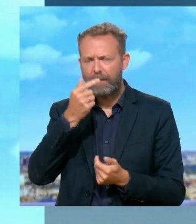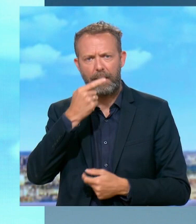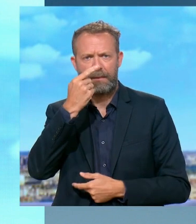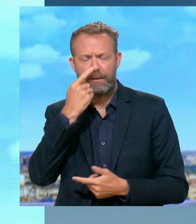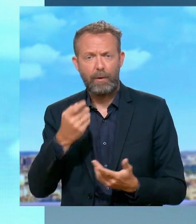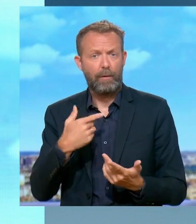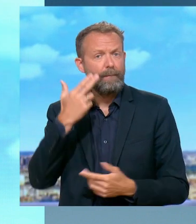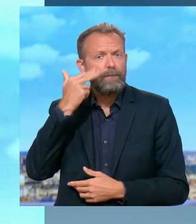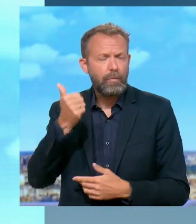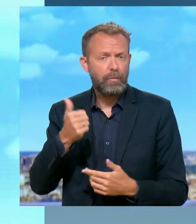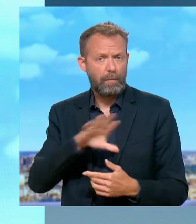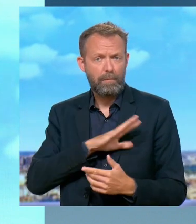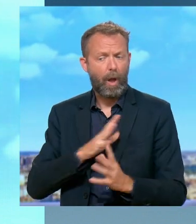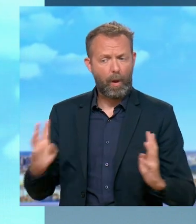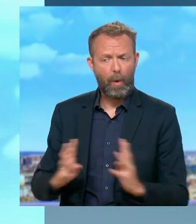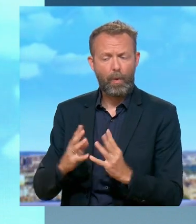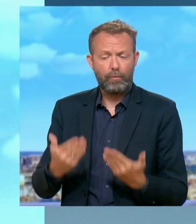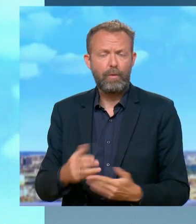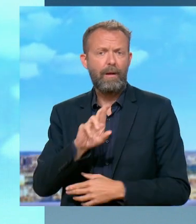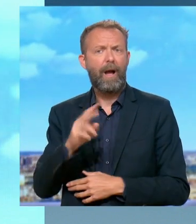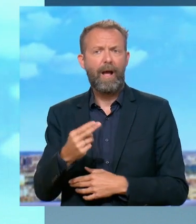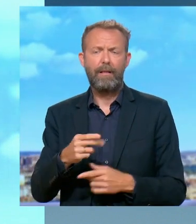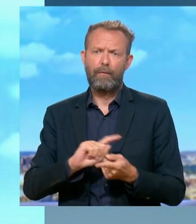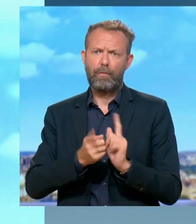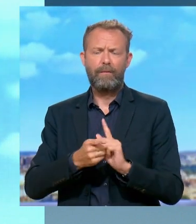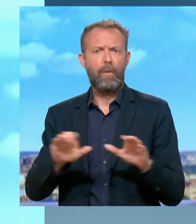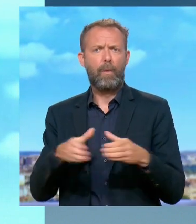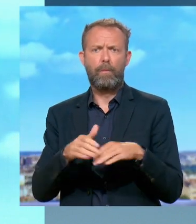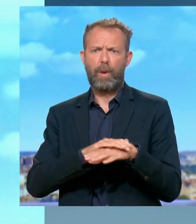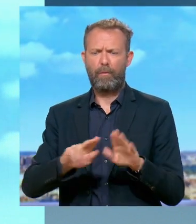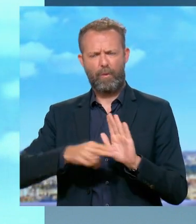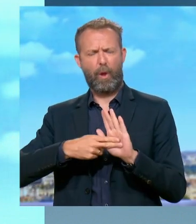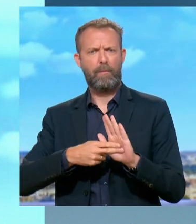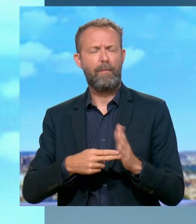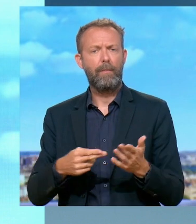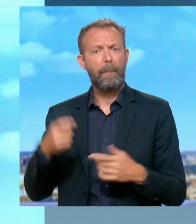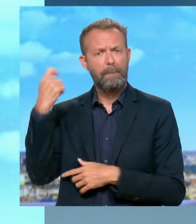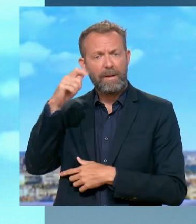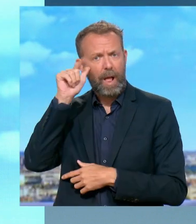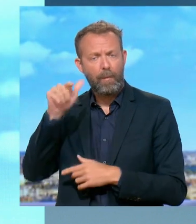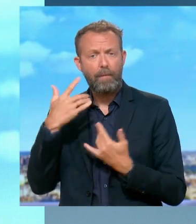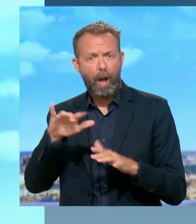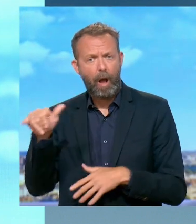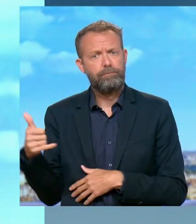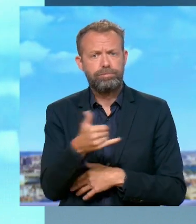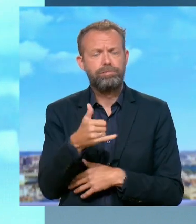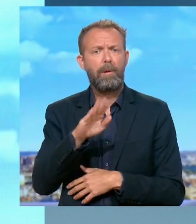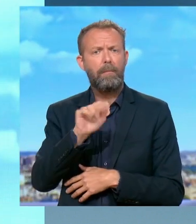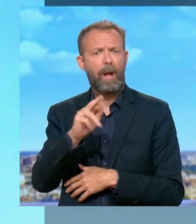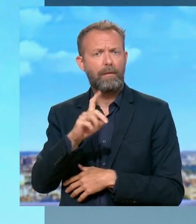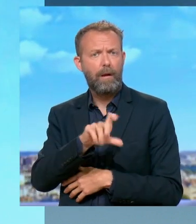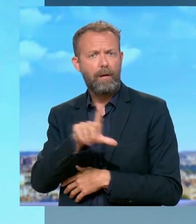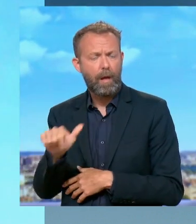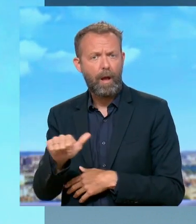et on l'a vu à travers cette rencontre, qu'aujourd'hui, le Rassemblement national est vraiment en voie de normalisation. Le président de la République a appelé Jordan Bardella